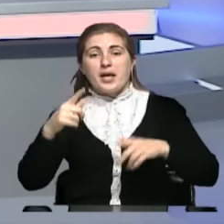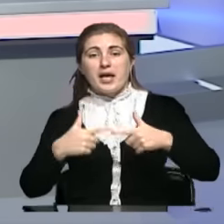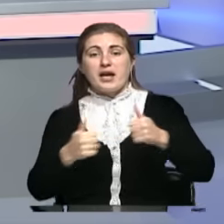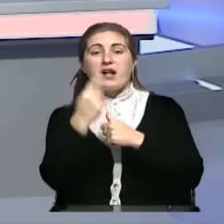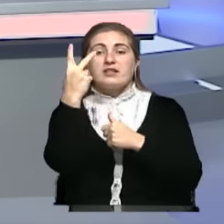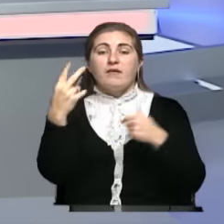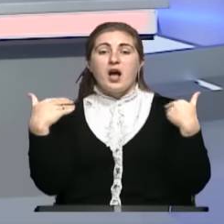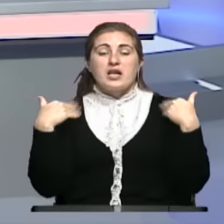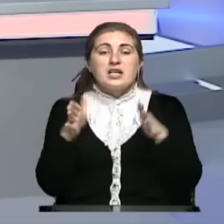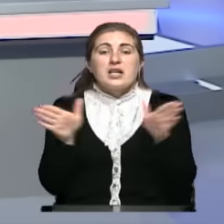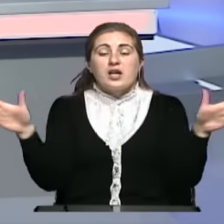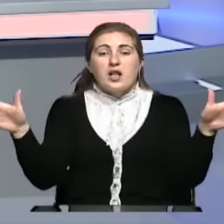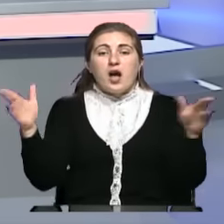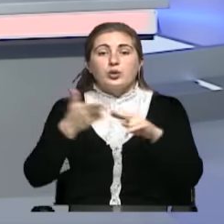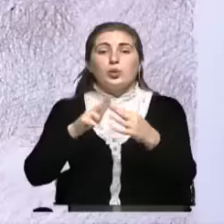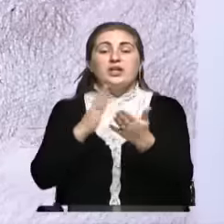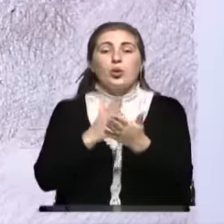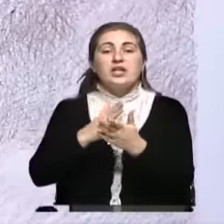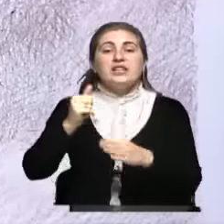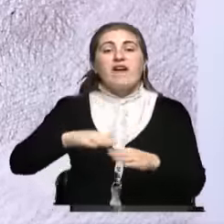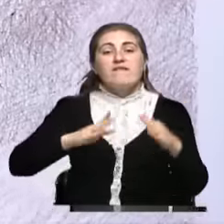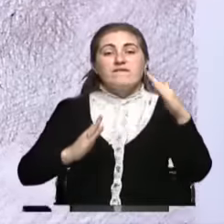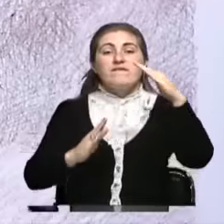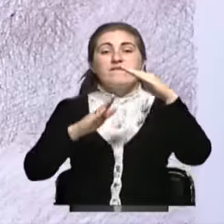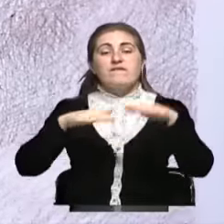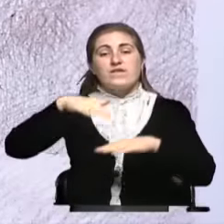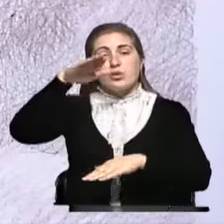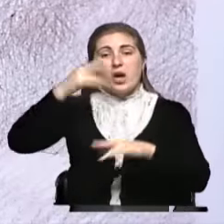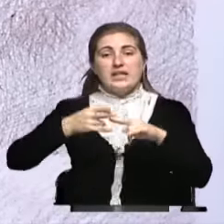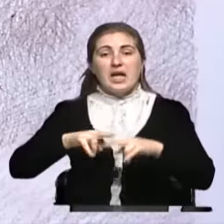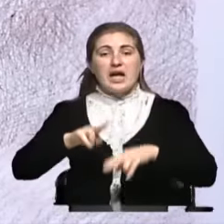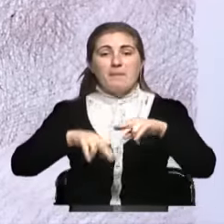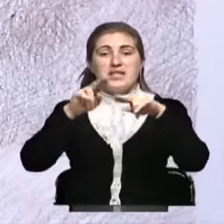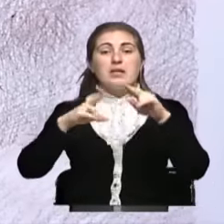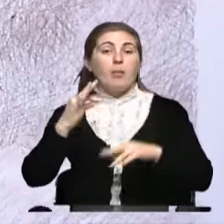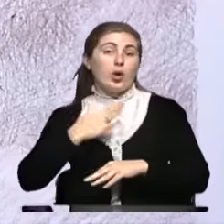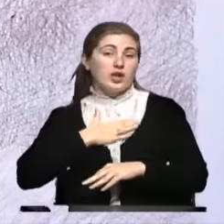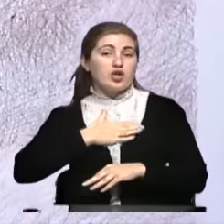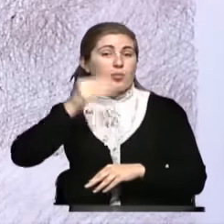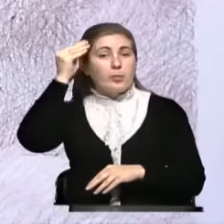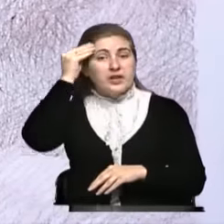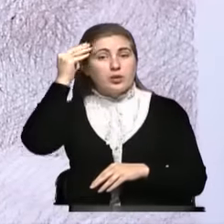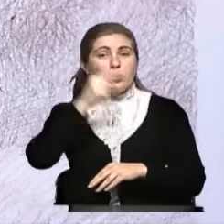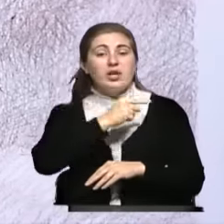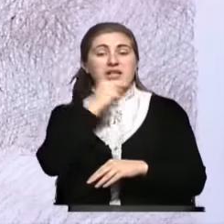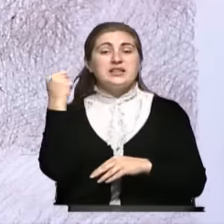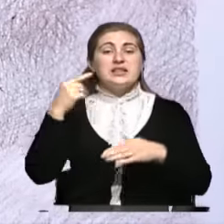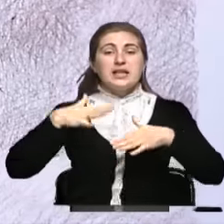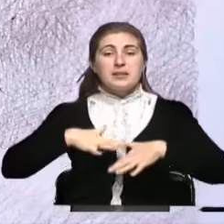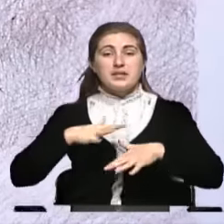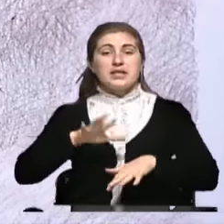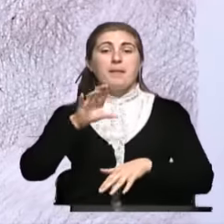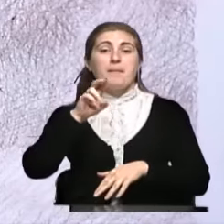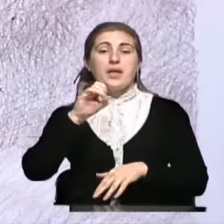крыла, которые находятся наверху этой композиции. Это, по нашему мнению, российский и Крымский берег.